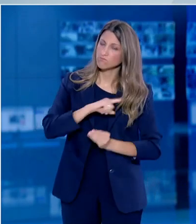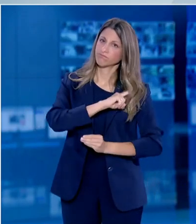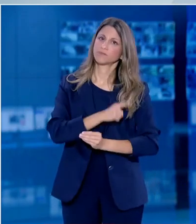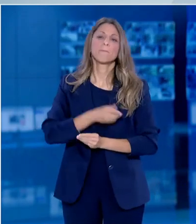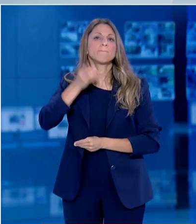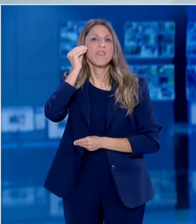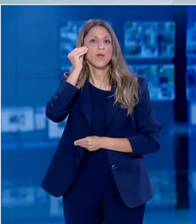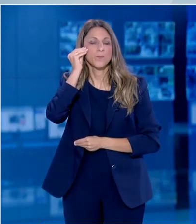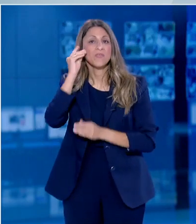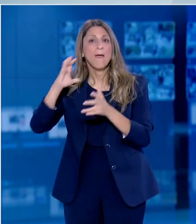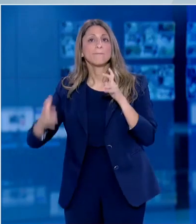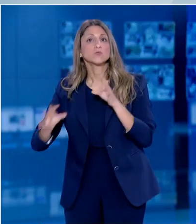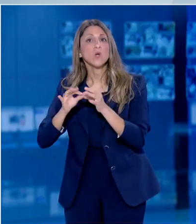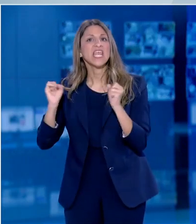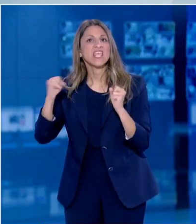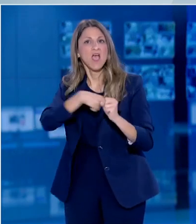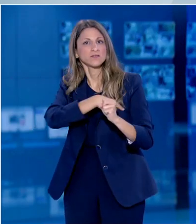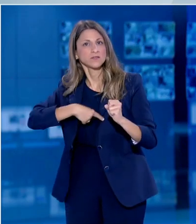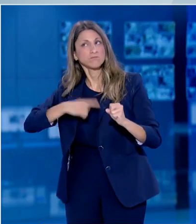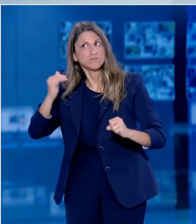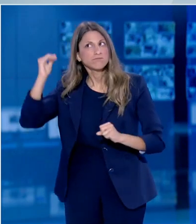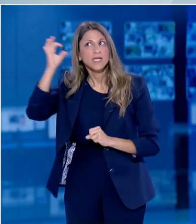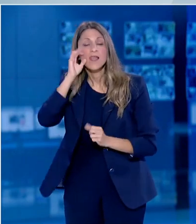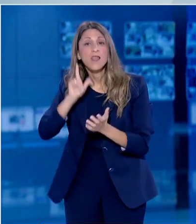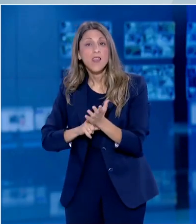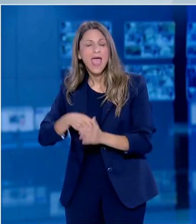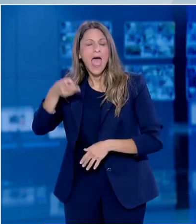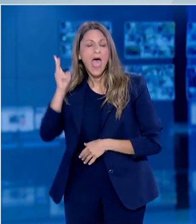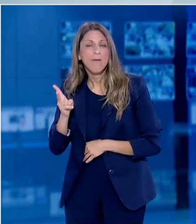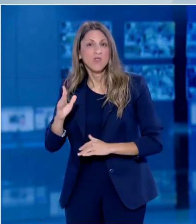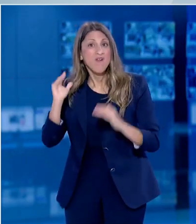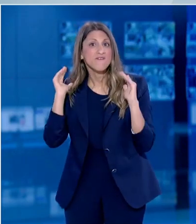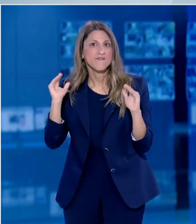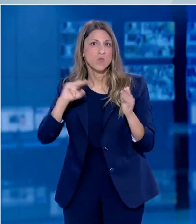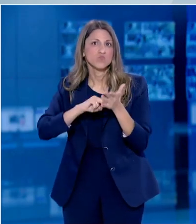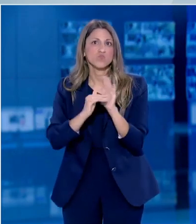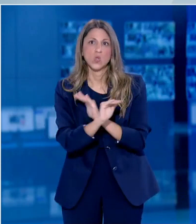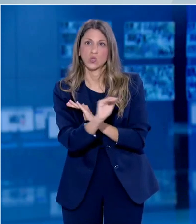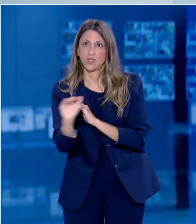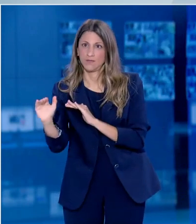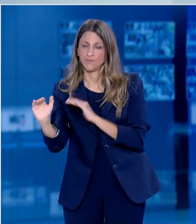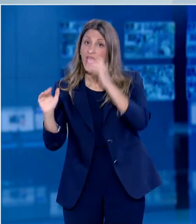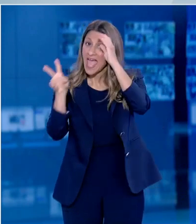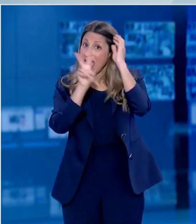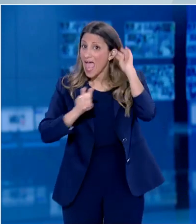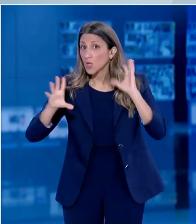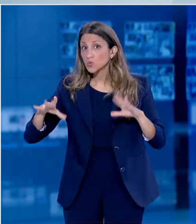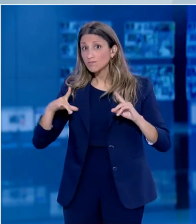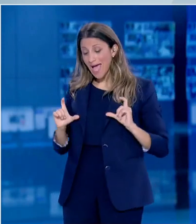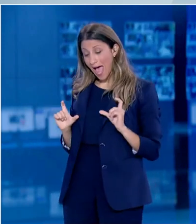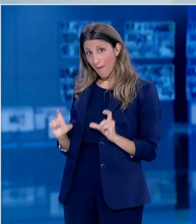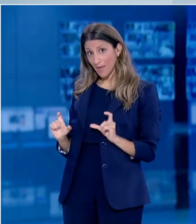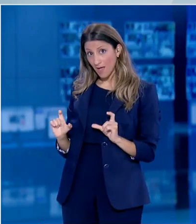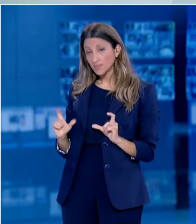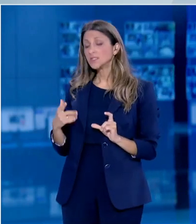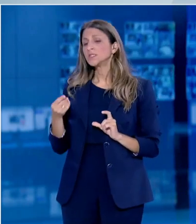Παγκόσμιου Οργανισμού Υγείας ο κίνδυνος παραμένει σε υψηλά επίπεδα. Αρχικά αποτελέσματα από ορολογικούς ελέγχους με αντισώματα δείχνουν στην